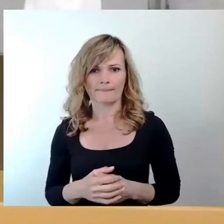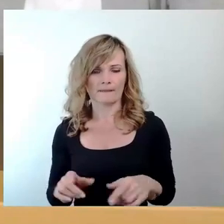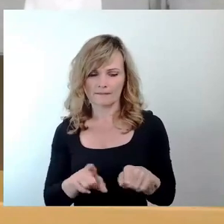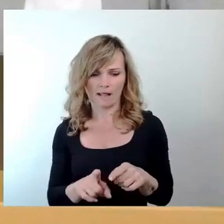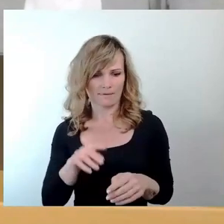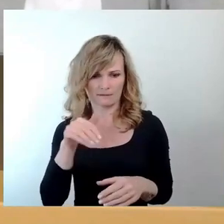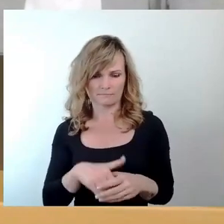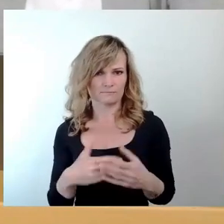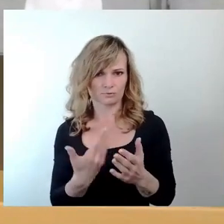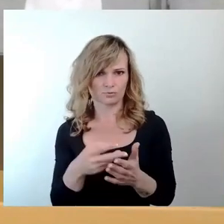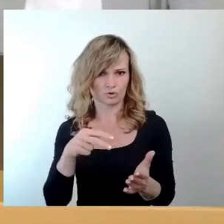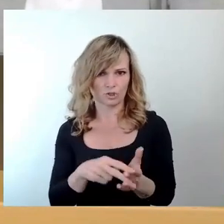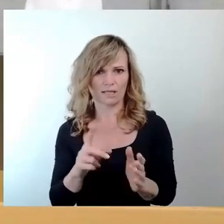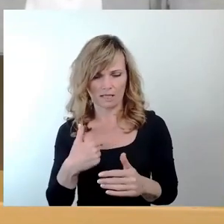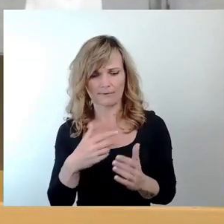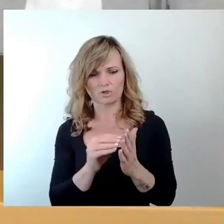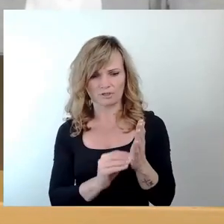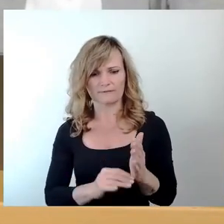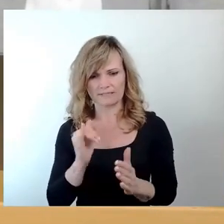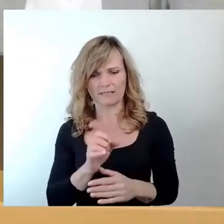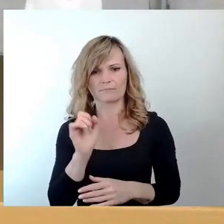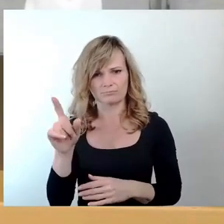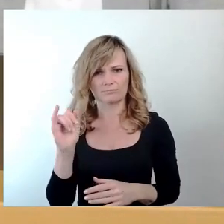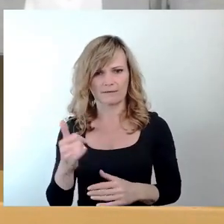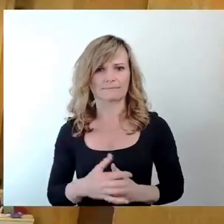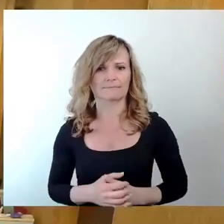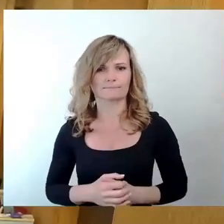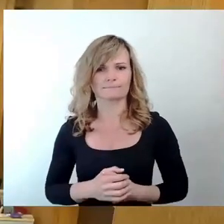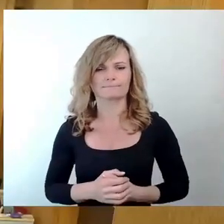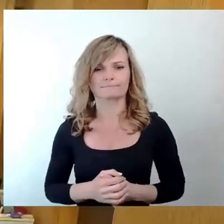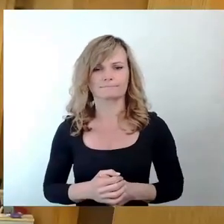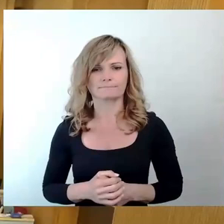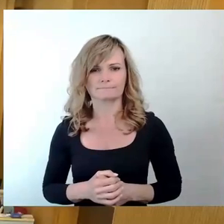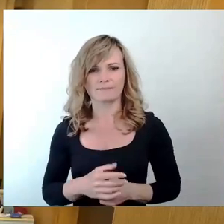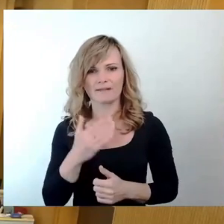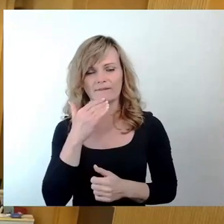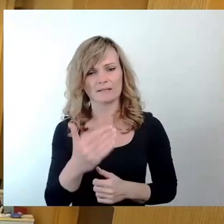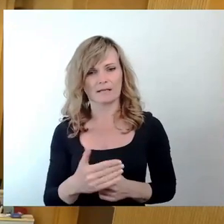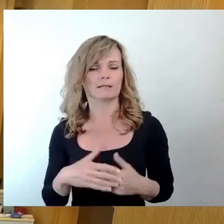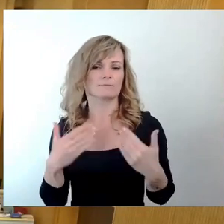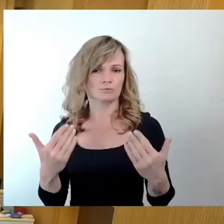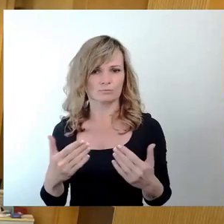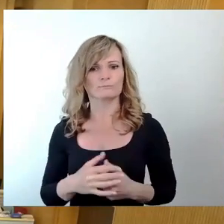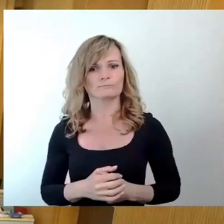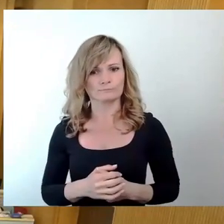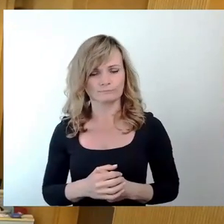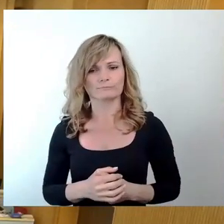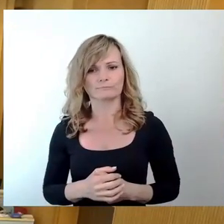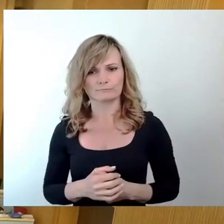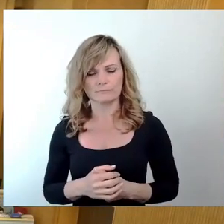diesem Stand, aber ich werde es nochmal ausführlicher gern begründen. Okay, vielen Dank. Damit wurden wir auch diesen